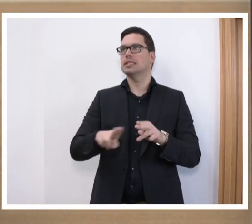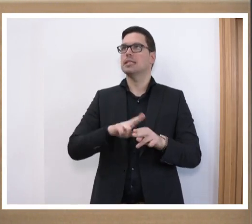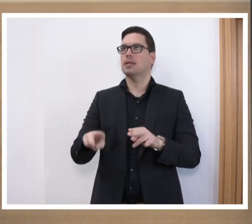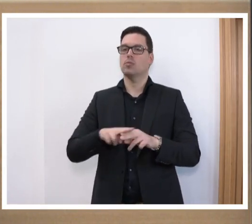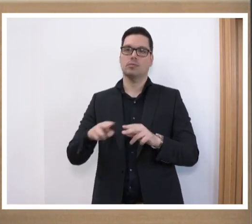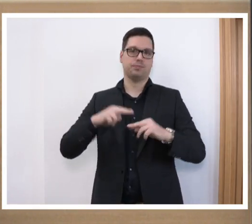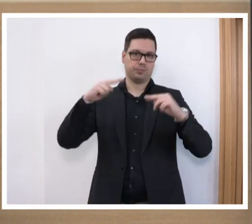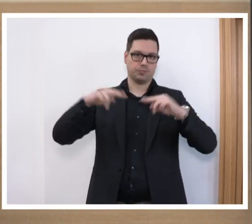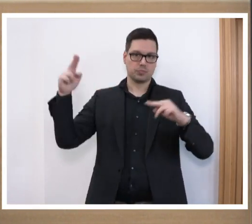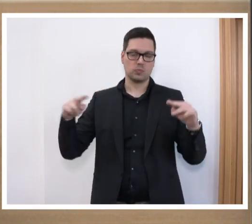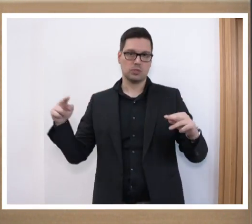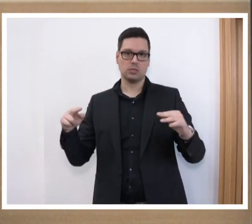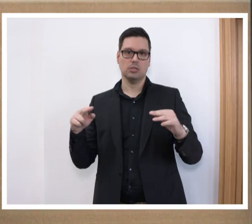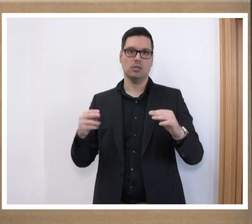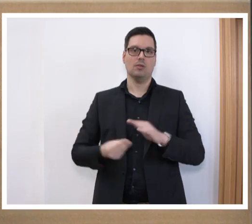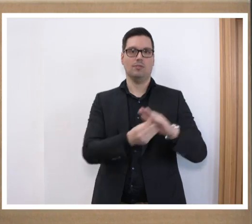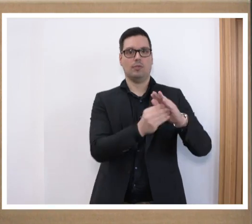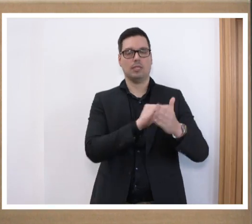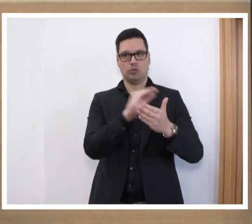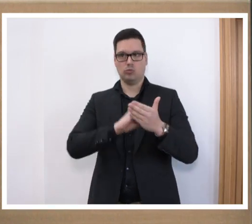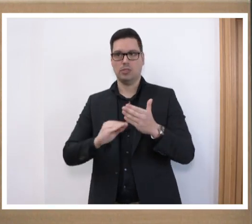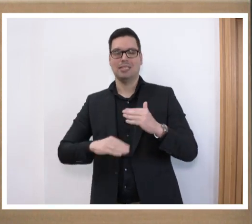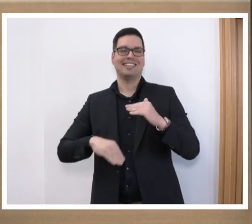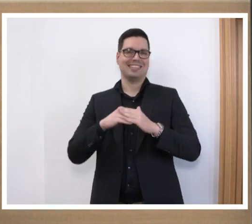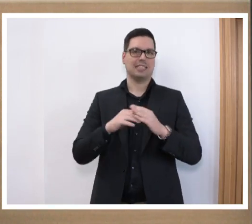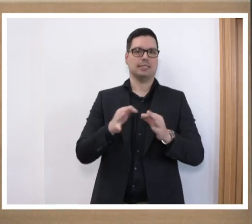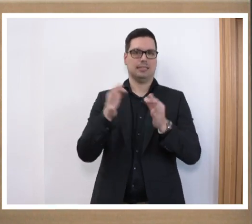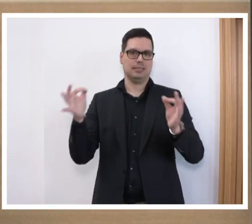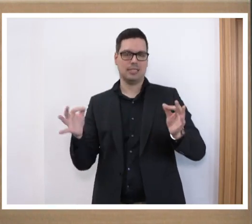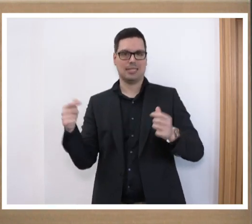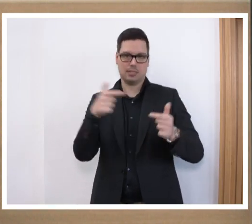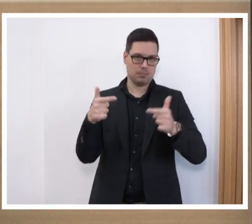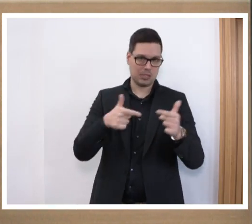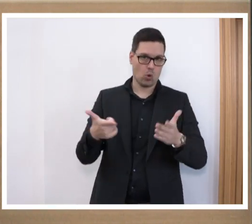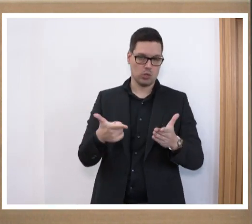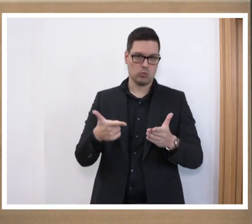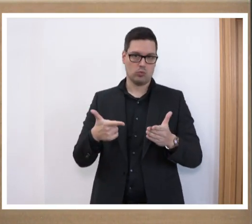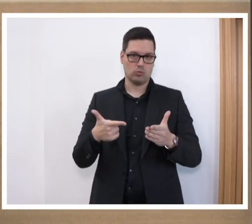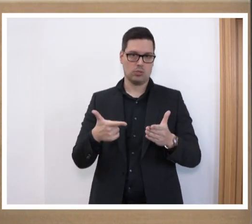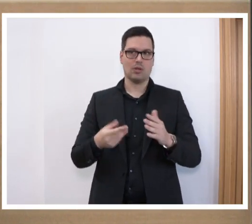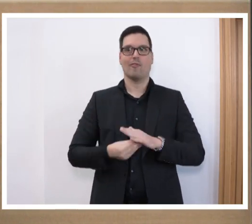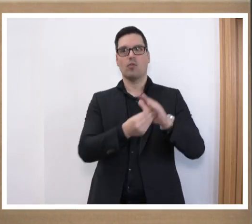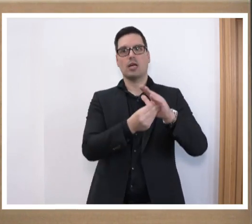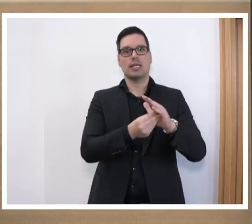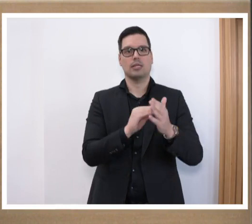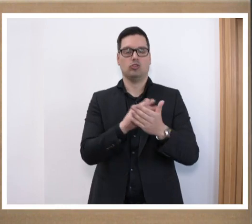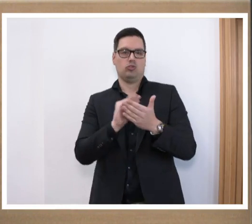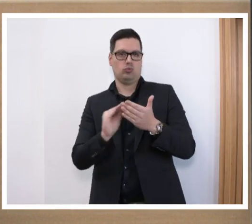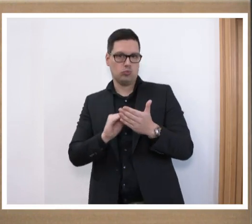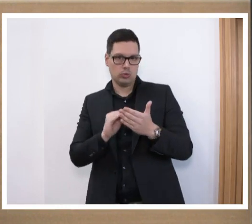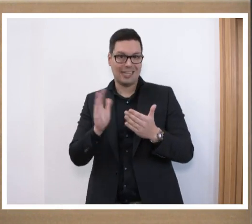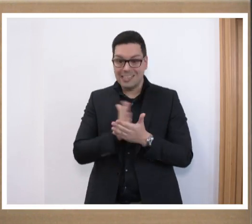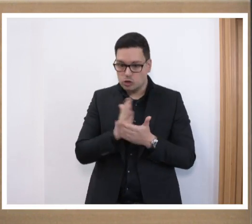mehreren Förderschulen. Das Thema Ganztagsbetreuung in Förderschulen hat dort eine